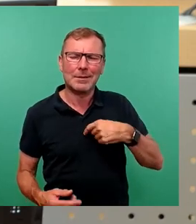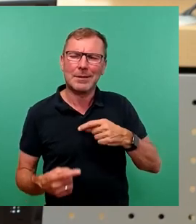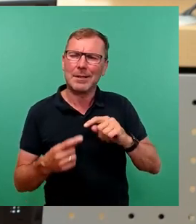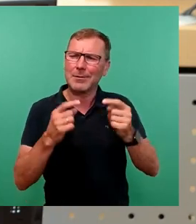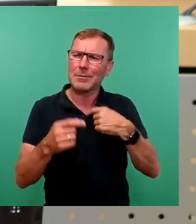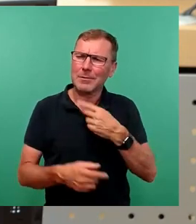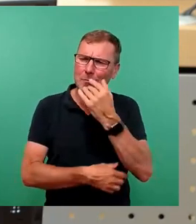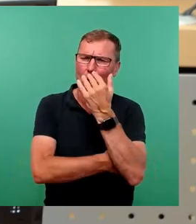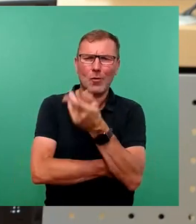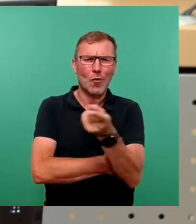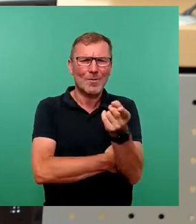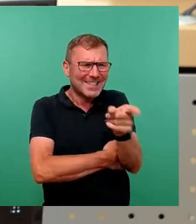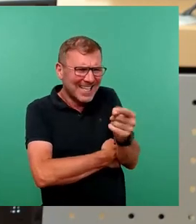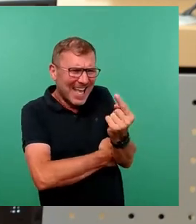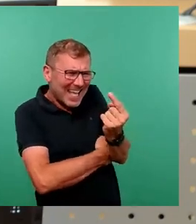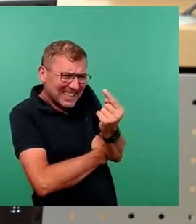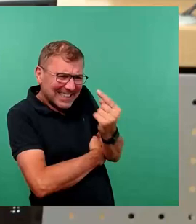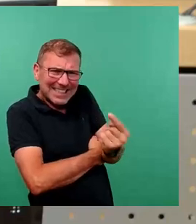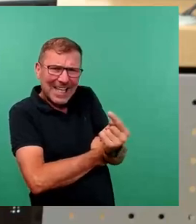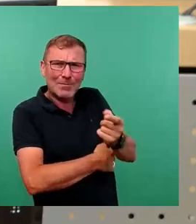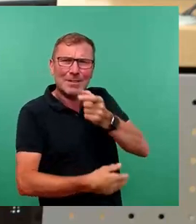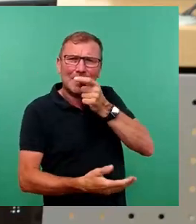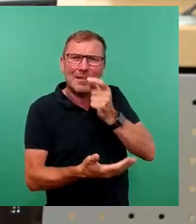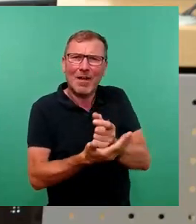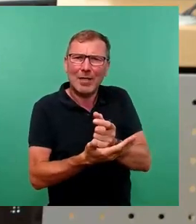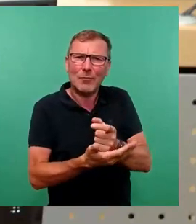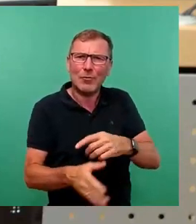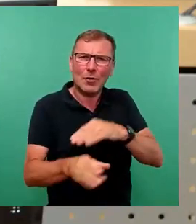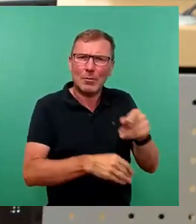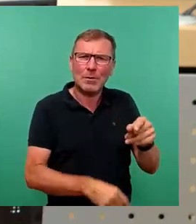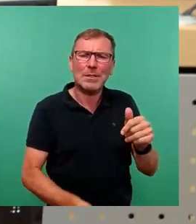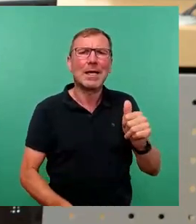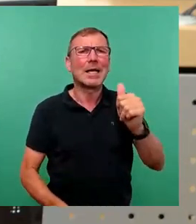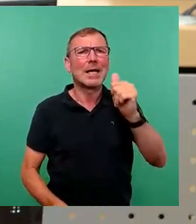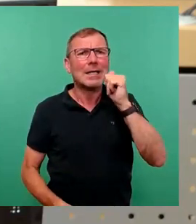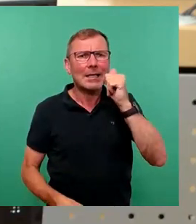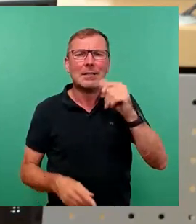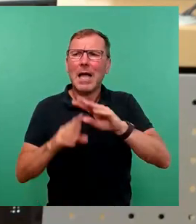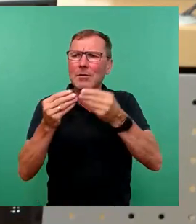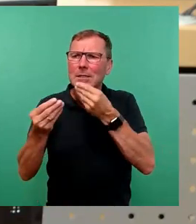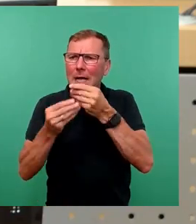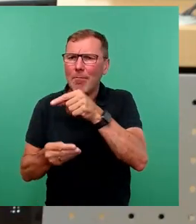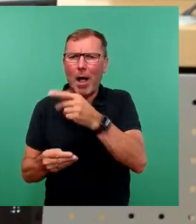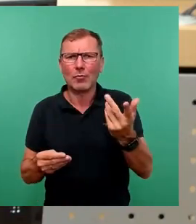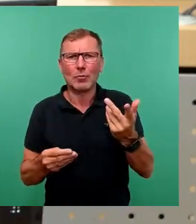finde. Sie selber haben die Verantwortung dafür, dass wir jetzt eine Haushaltssperre haben und niemand anderes.